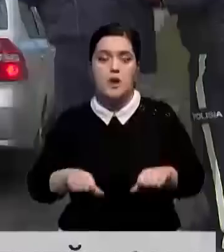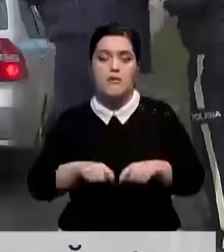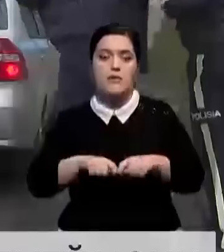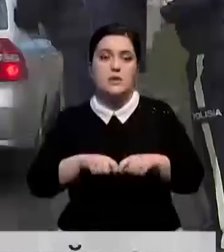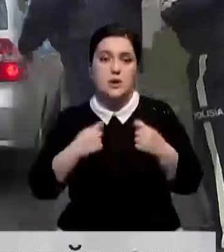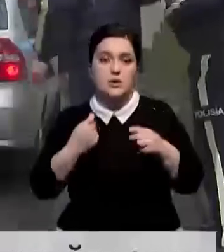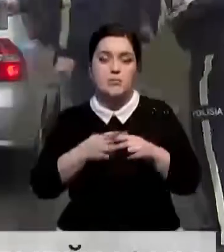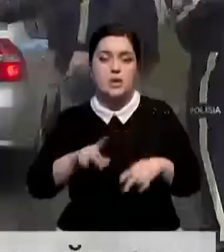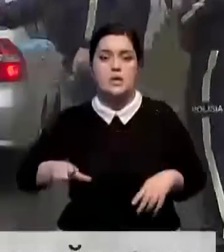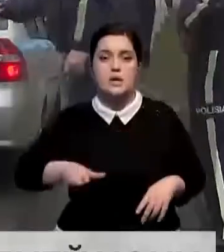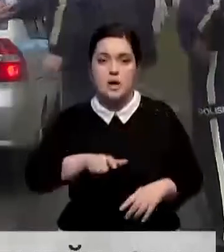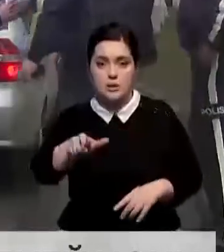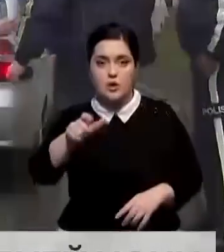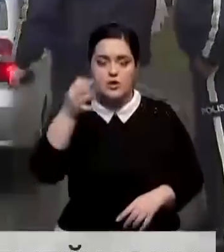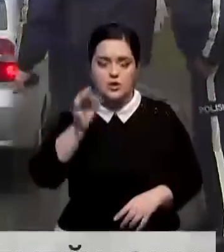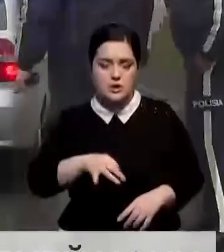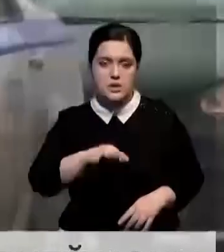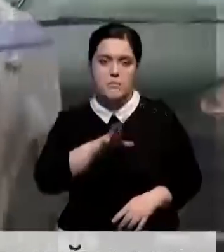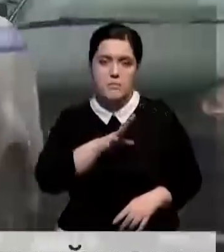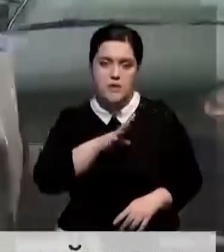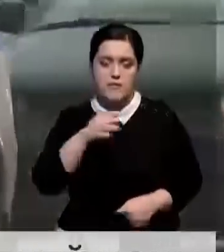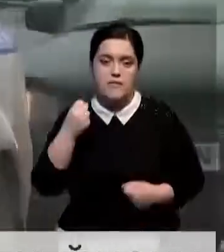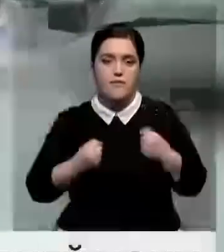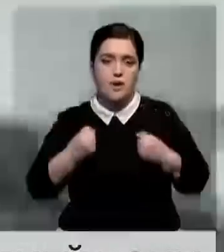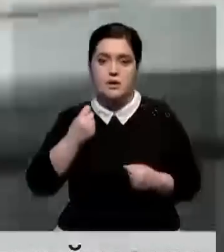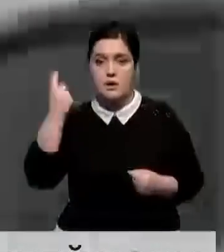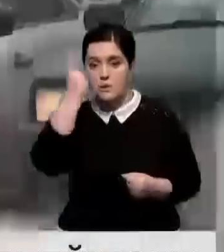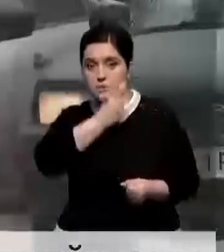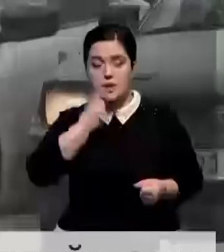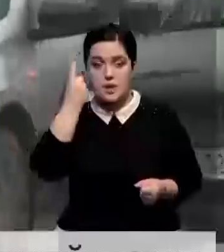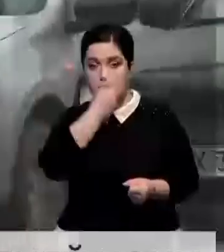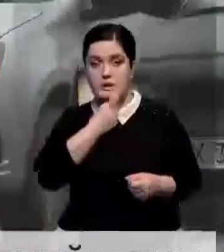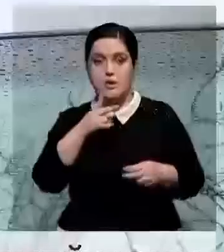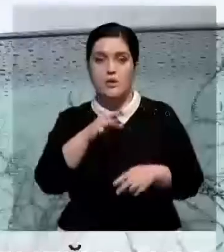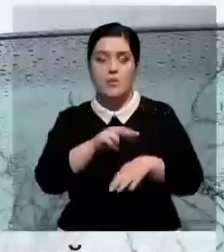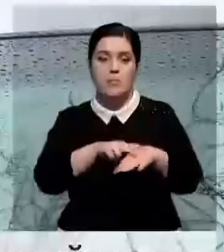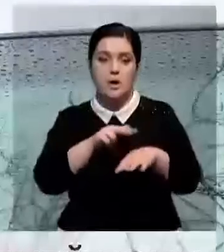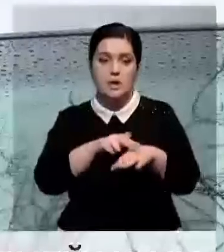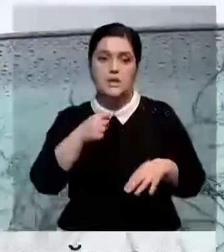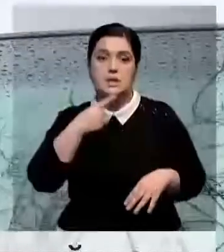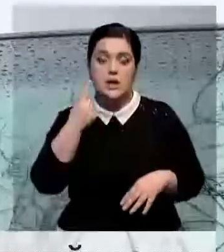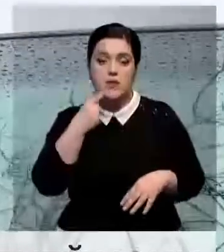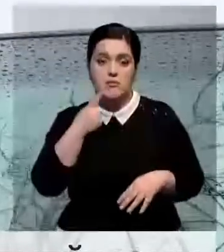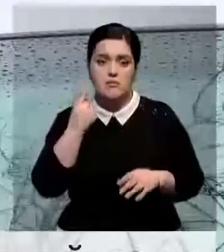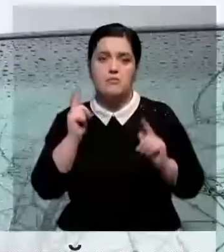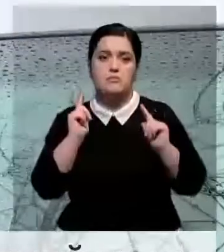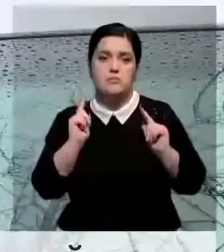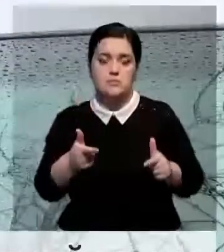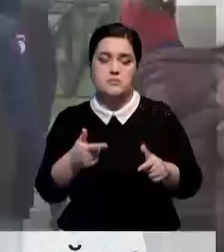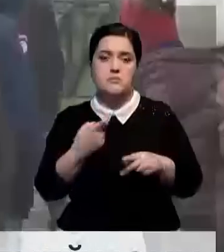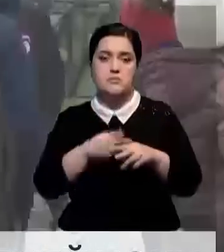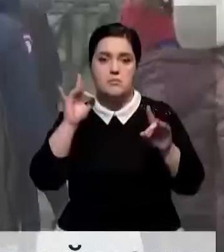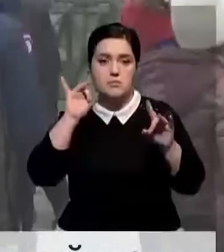совершают и на дорогах. Часто бывает так, что водители садятся за руль пьяными. Но в полиции говорят, что готовы к непредвиденным